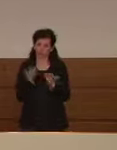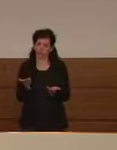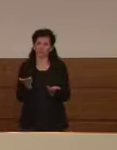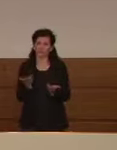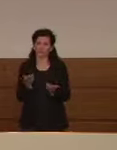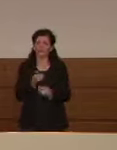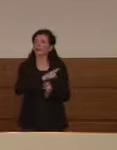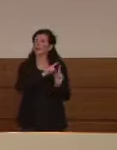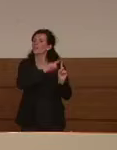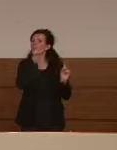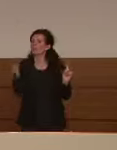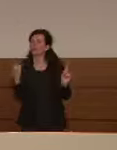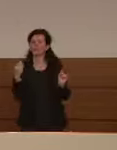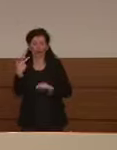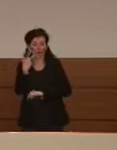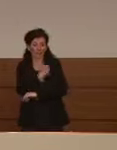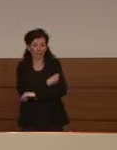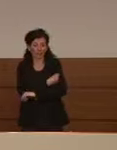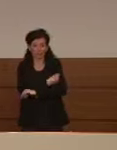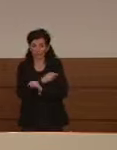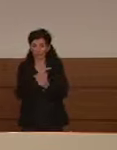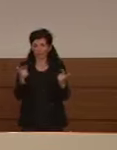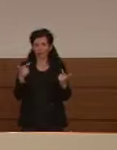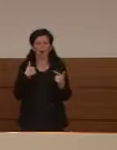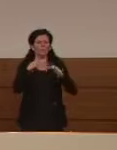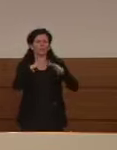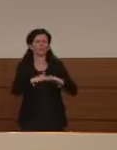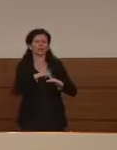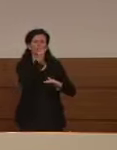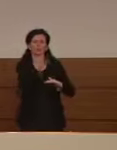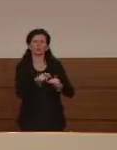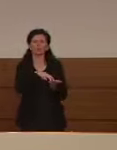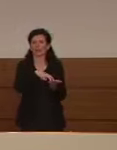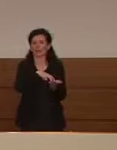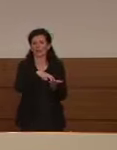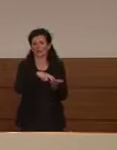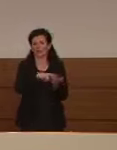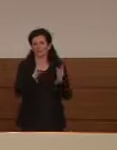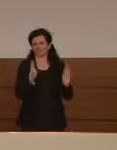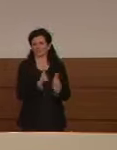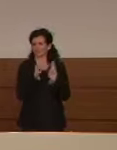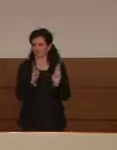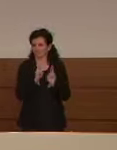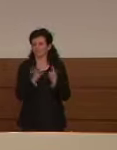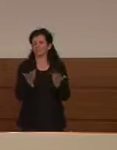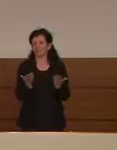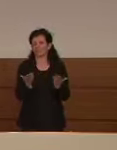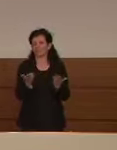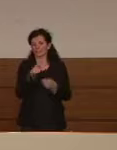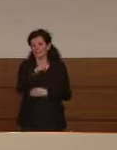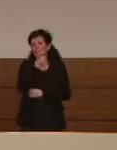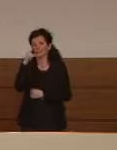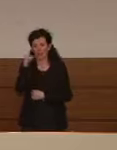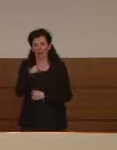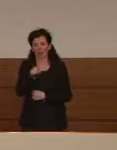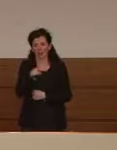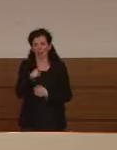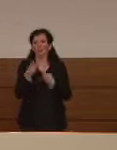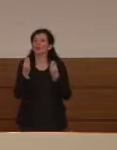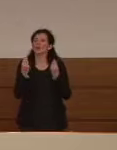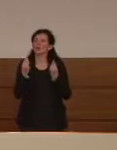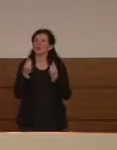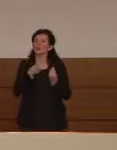non avremo un vaccino non potremo proteggere le persone più fragili quindi diciamo era scontato quando potremo